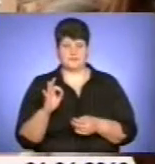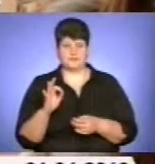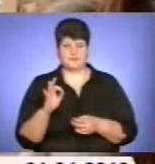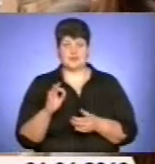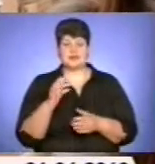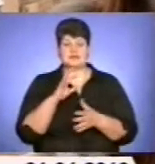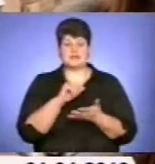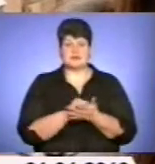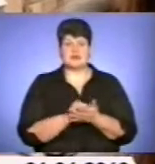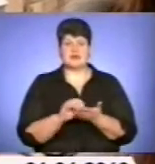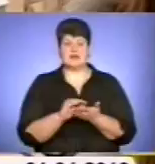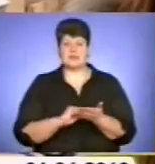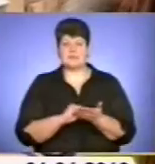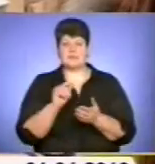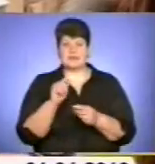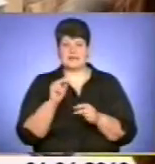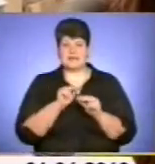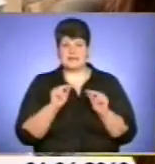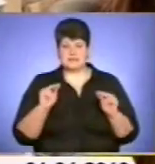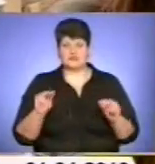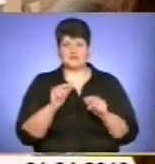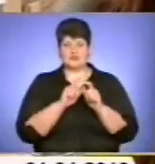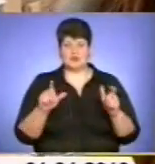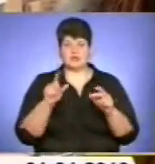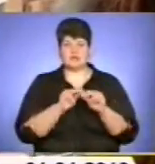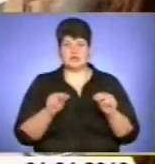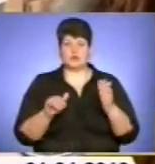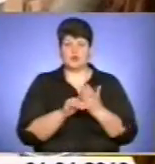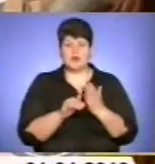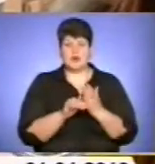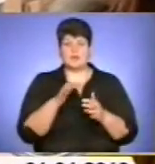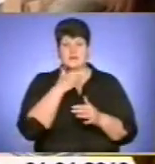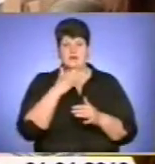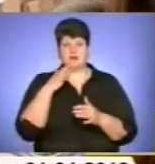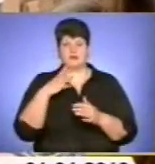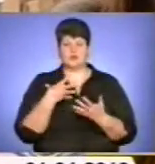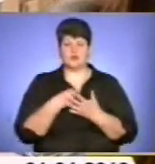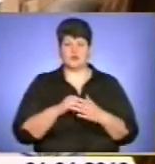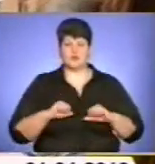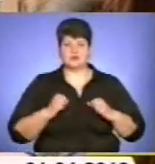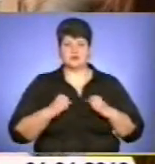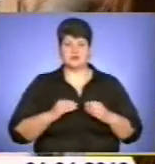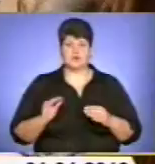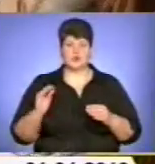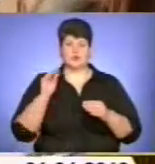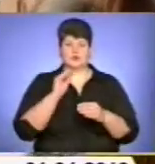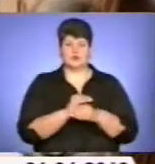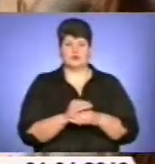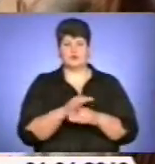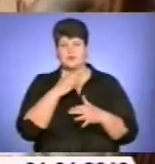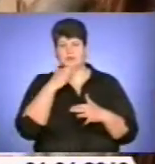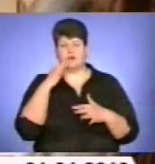репетиторством, в школі також вчитель допомагав. І багато своїх засиль додаткових, багато додаткової